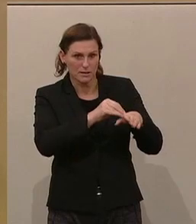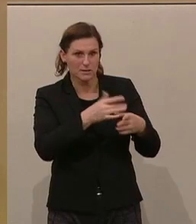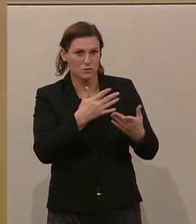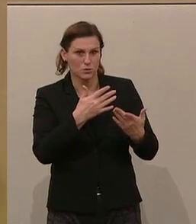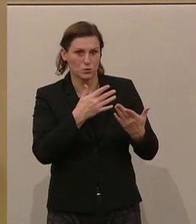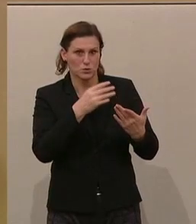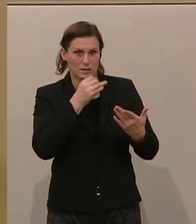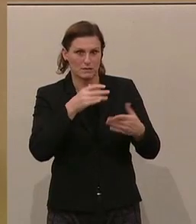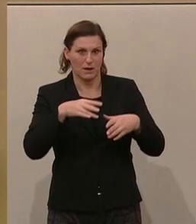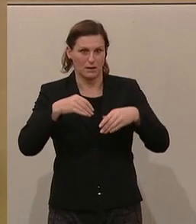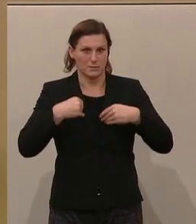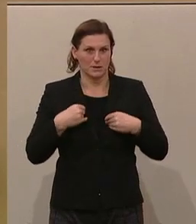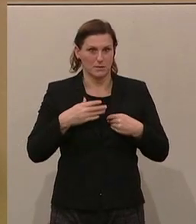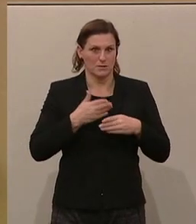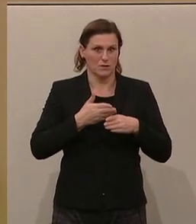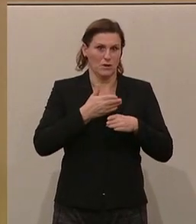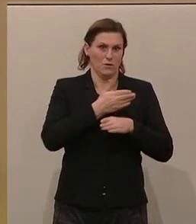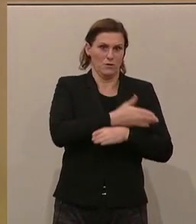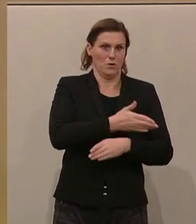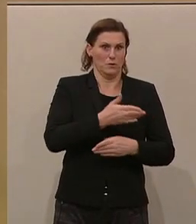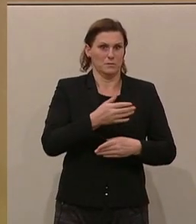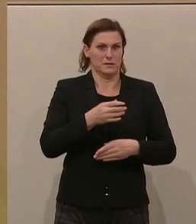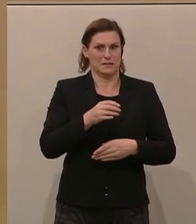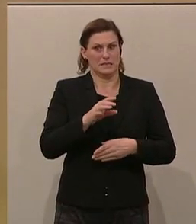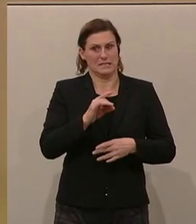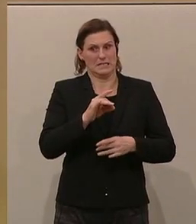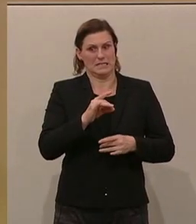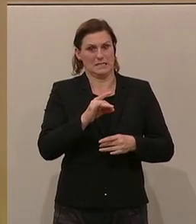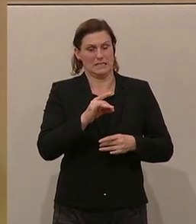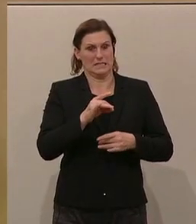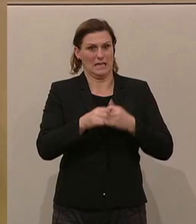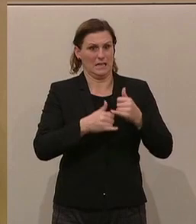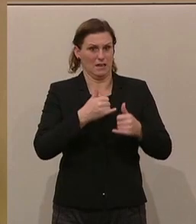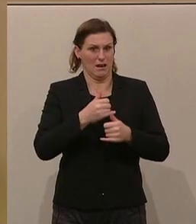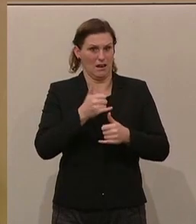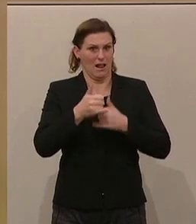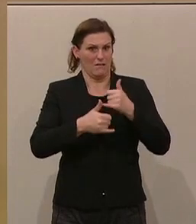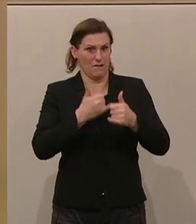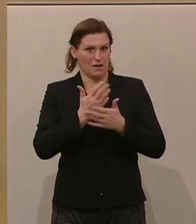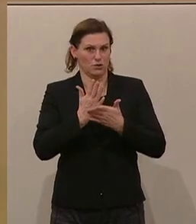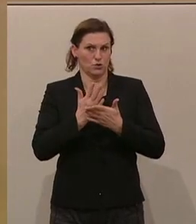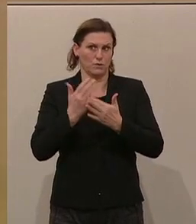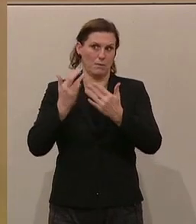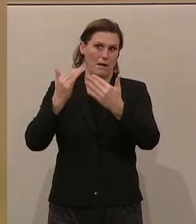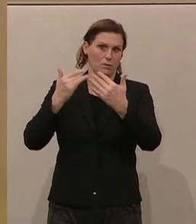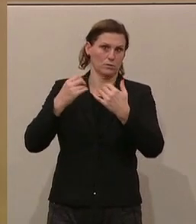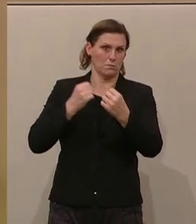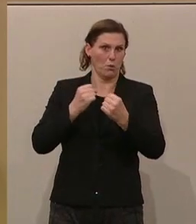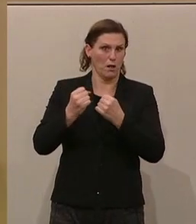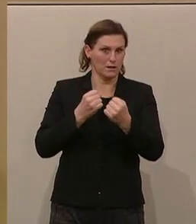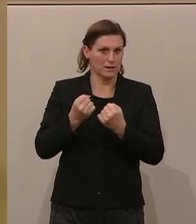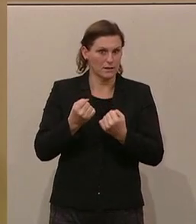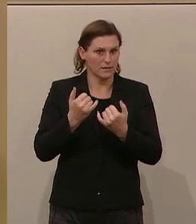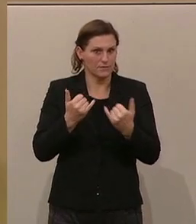wirklich ein, da sind Sie und Ihre Vorgängerinnen mit zehn oder elf Jahren sozialistischer Bildungspolitik dafür verantwortlich, dass die Kinder diese